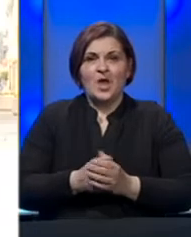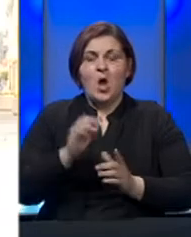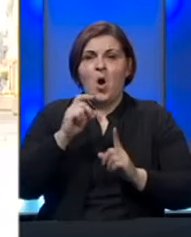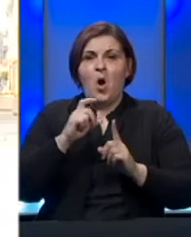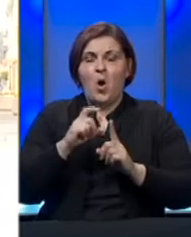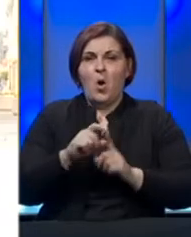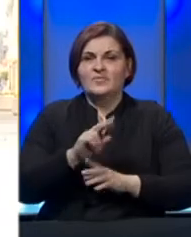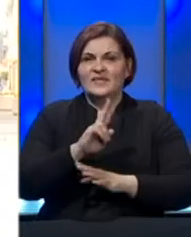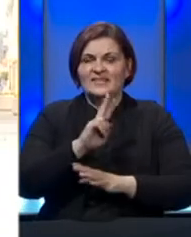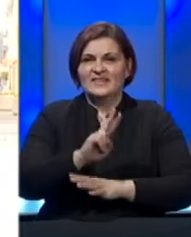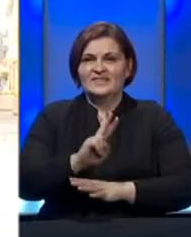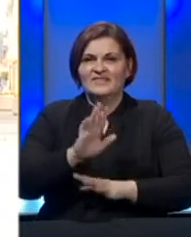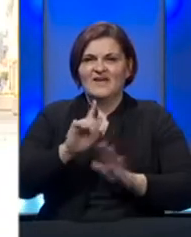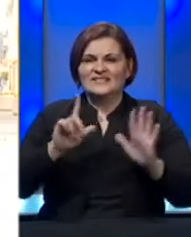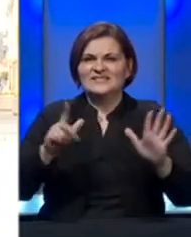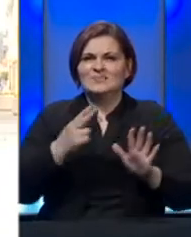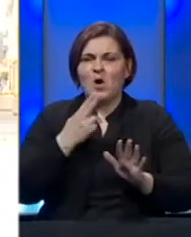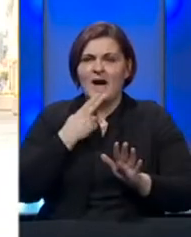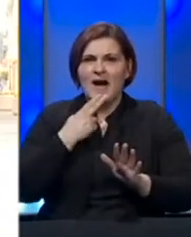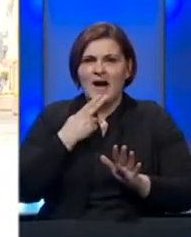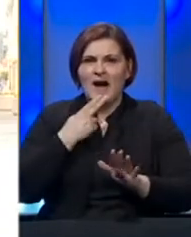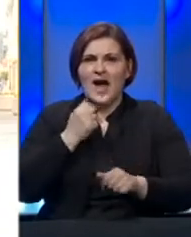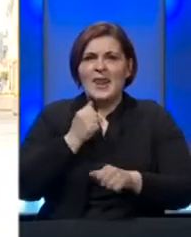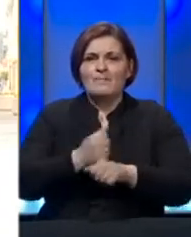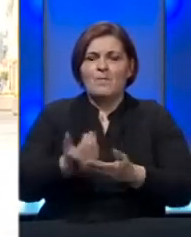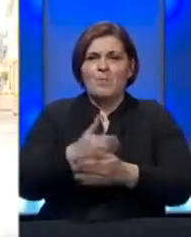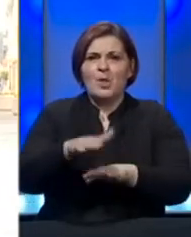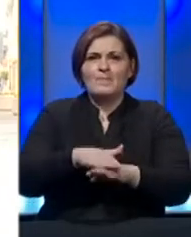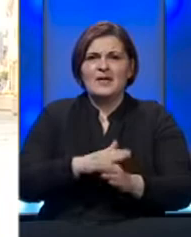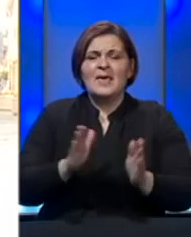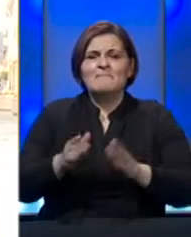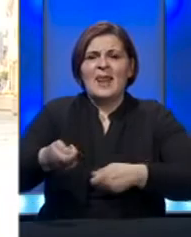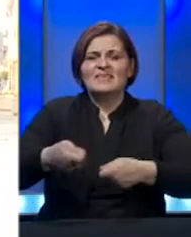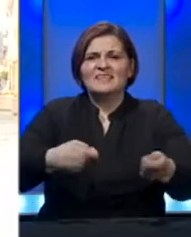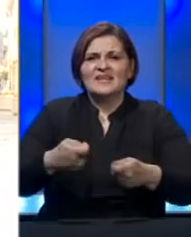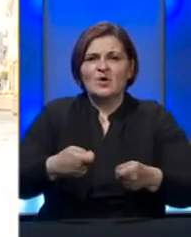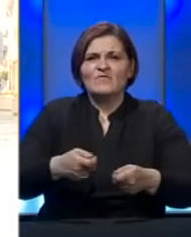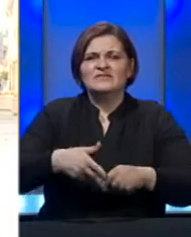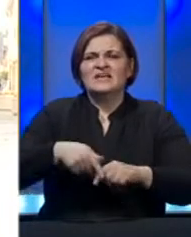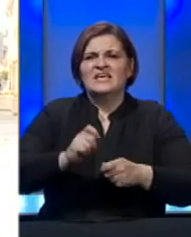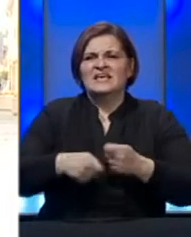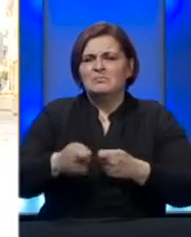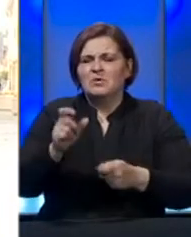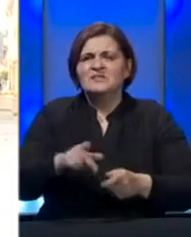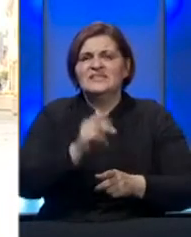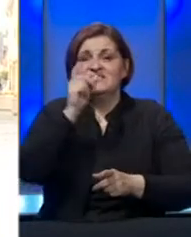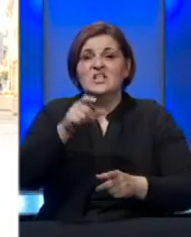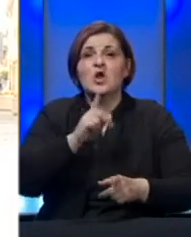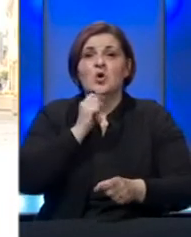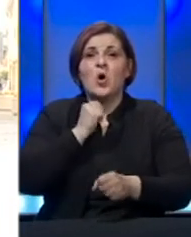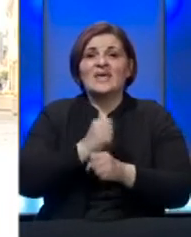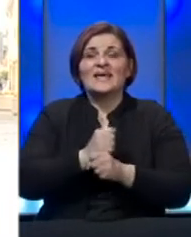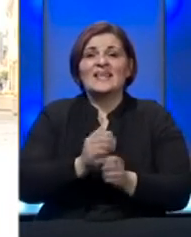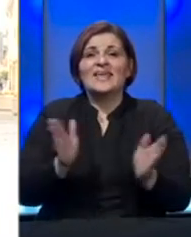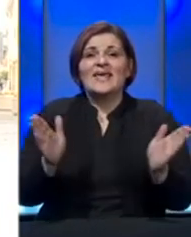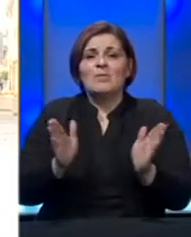27. aprila na posao ponovo kreću mali trgovci, zanatlije i svi oni ljudi koji zapravo rade na